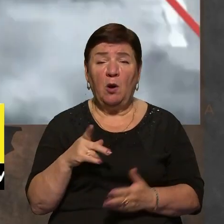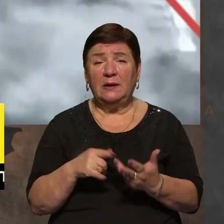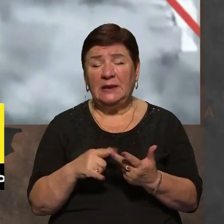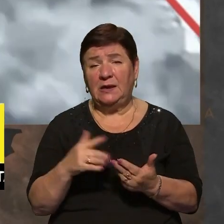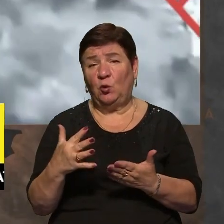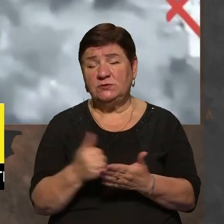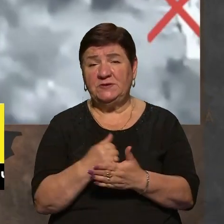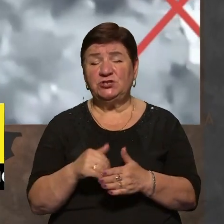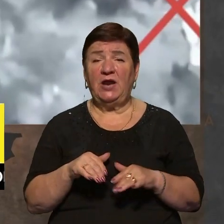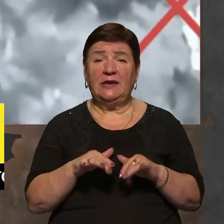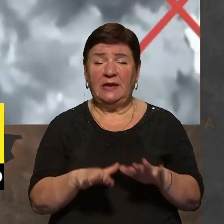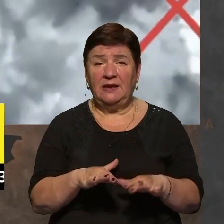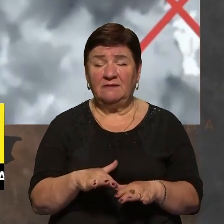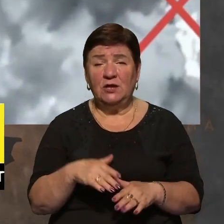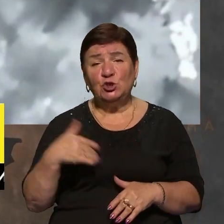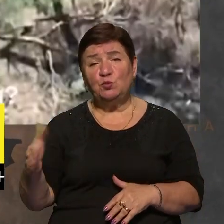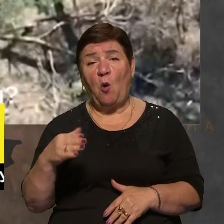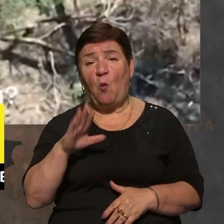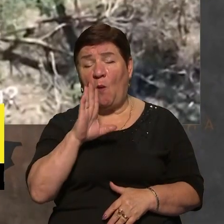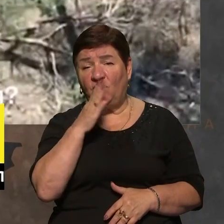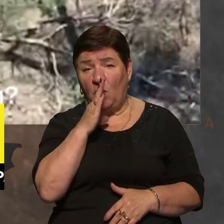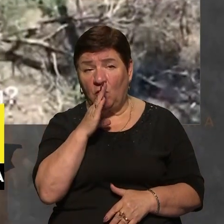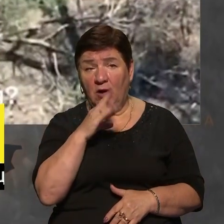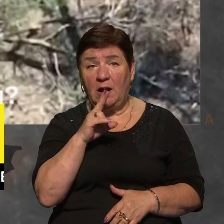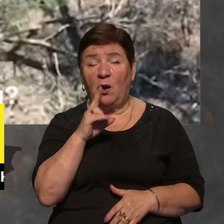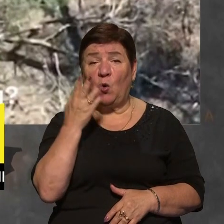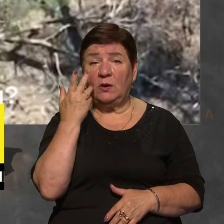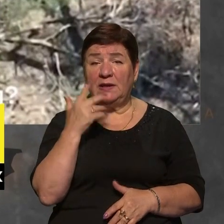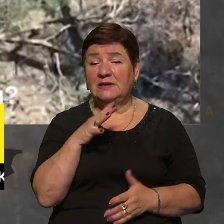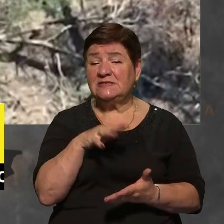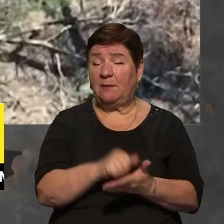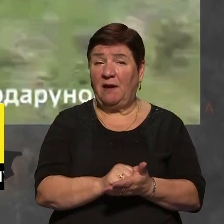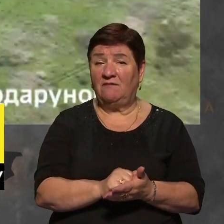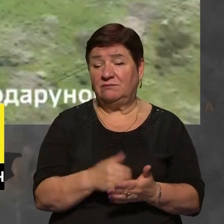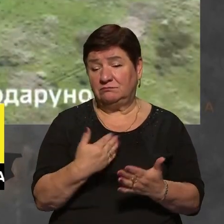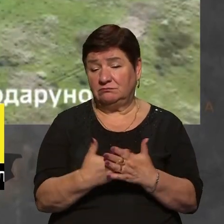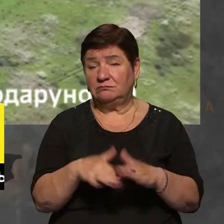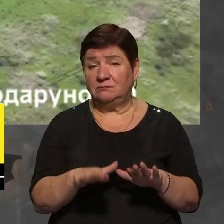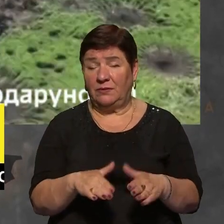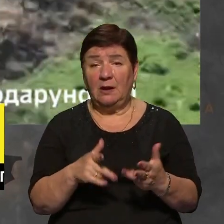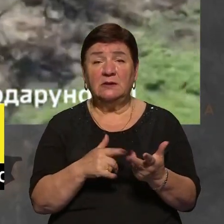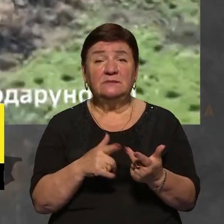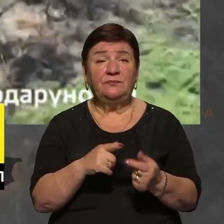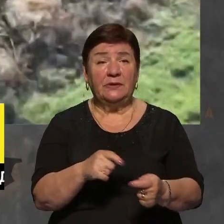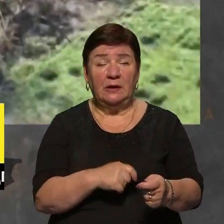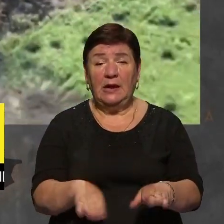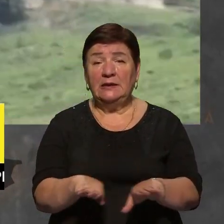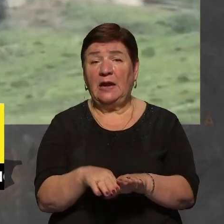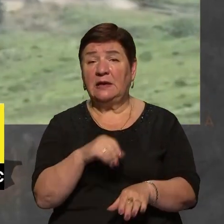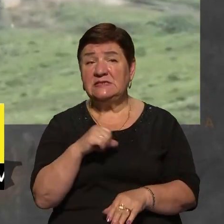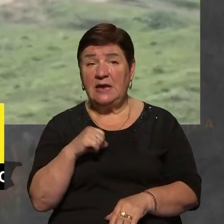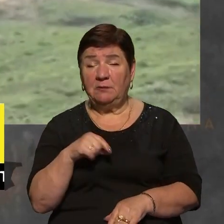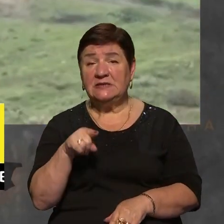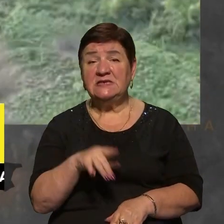успішних дій. І з боку ворога, коли він займав певні позиції, тобто мова йде про кілька кілометрів, і точно так само ці ж